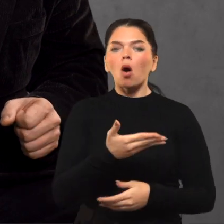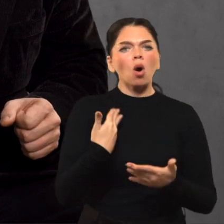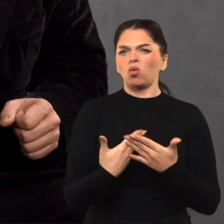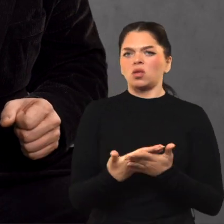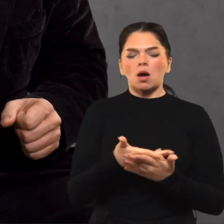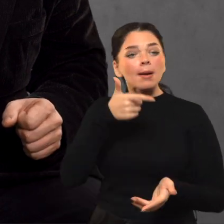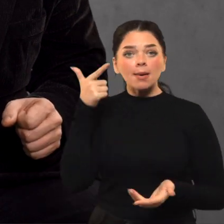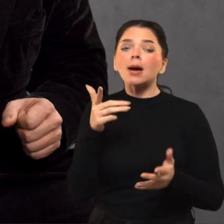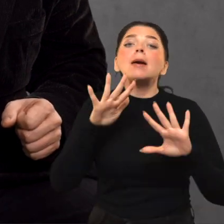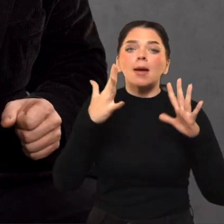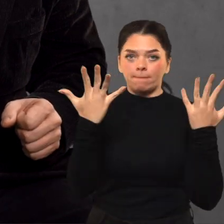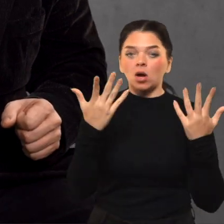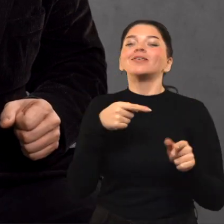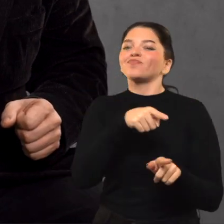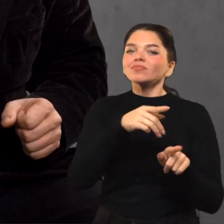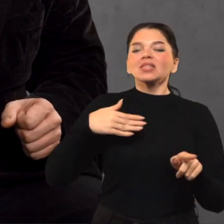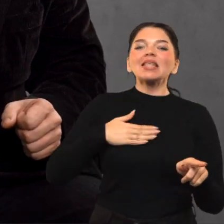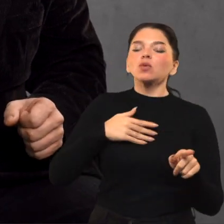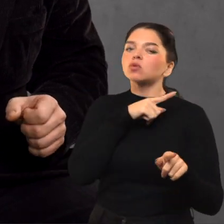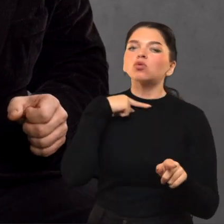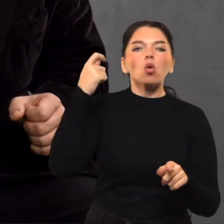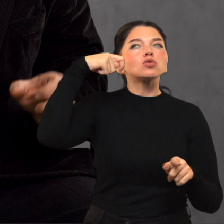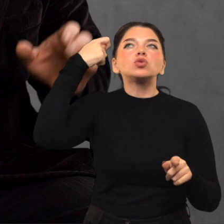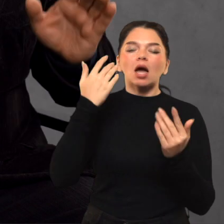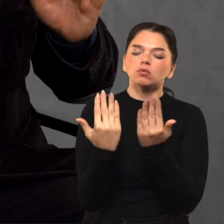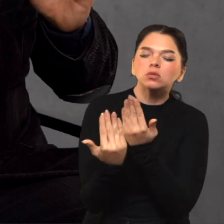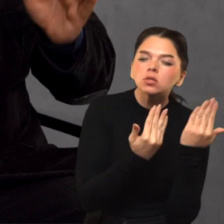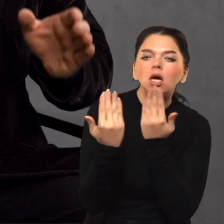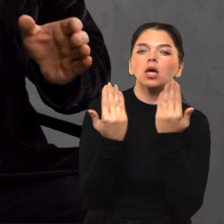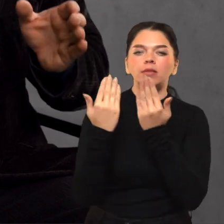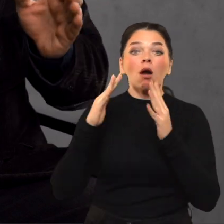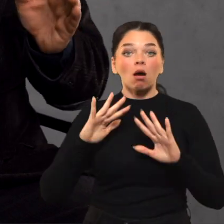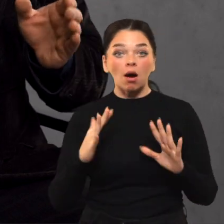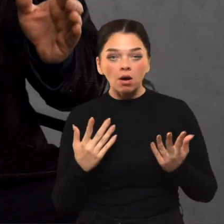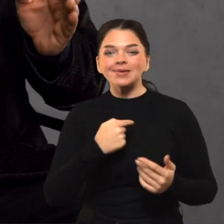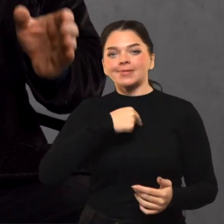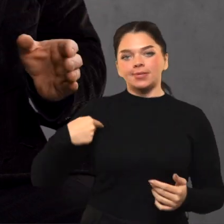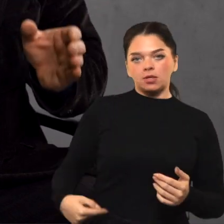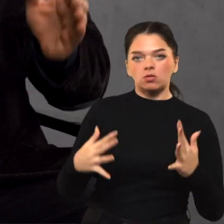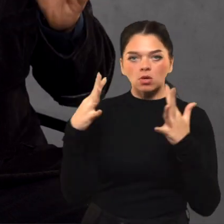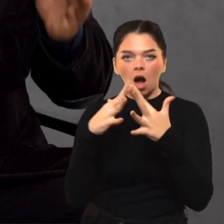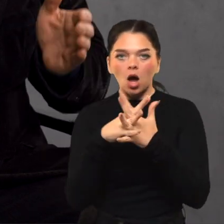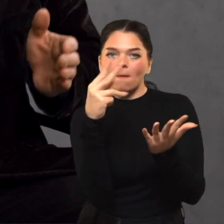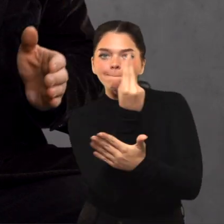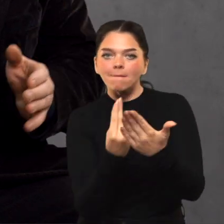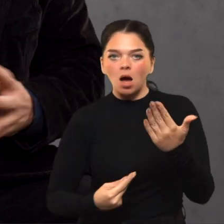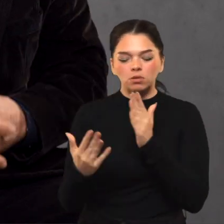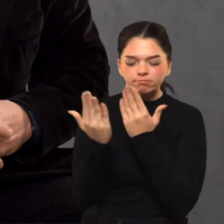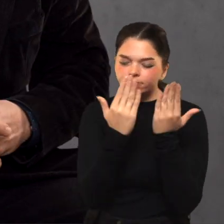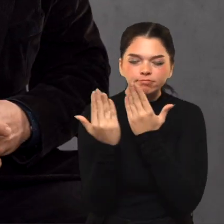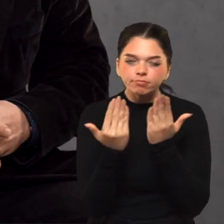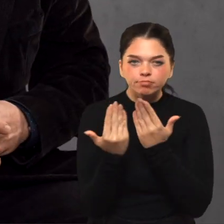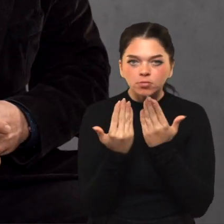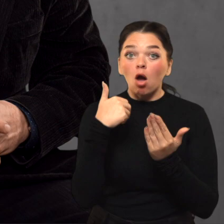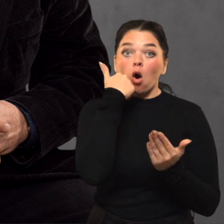Todėl, kad jisai daug skaitė. Studijų metais jis tam tarpę skaitė Kinijos karo meno klasikos kūrinius.